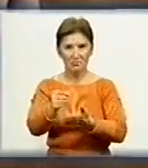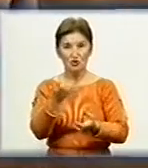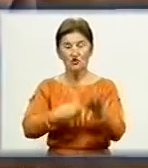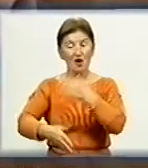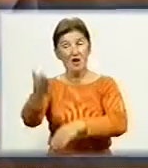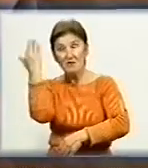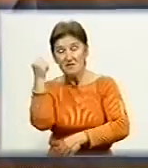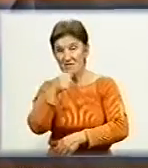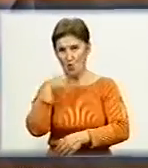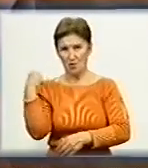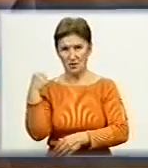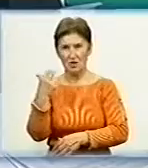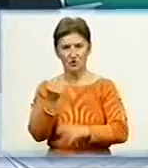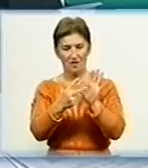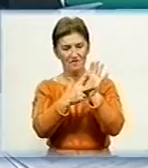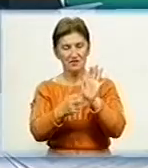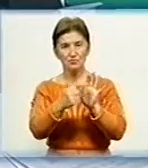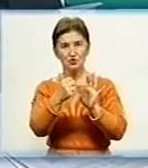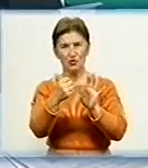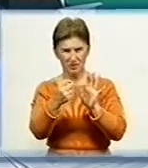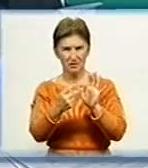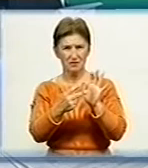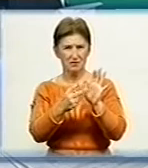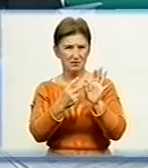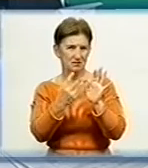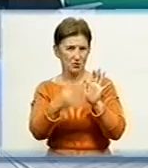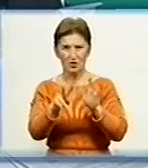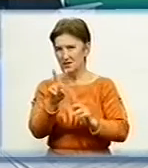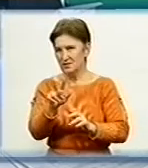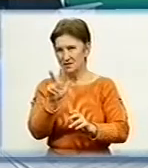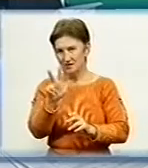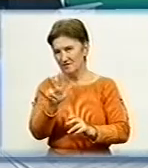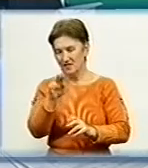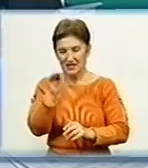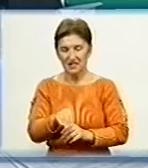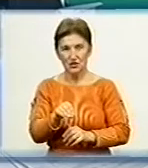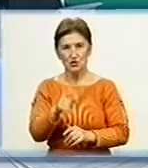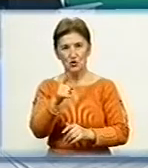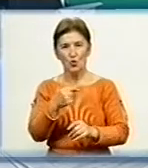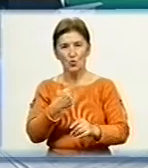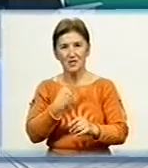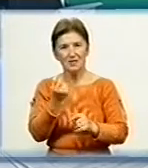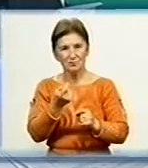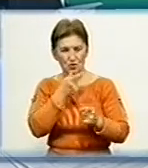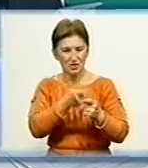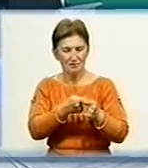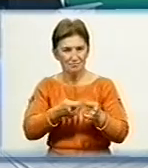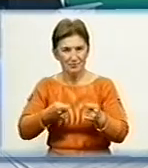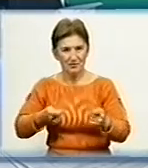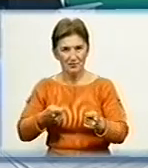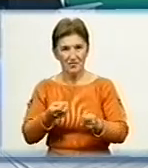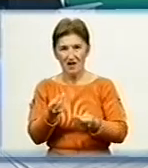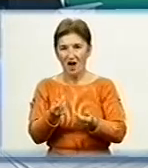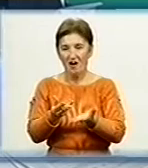842 тисячі гривень. На превеликий жаль, у нас трошки хромає питання з фінансуванням.